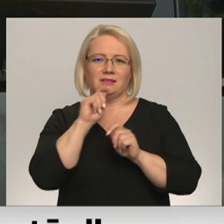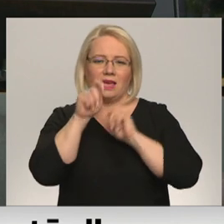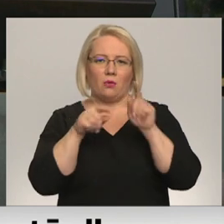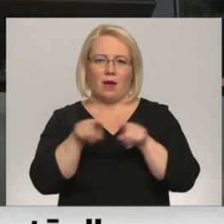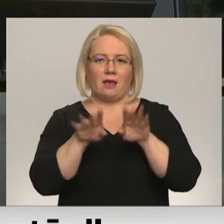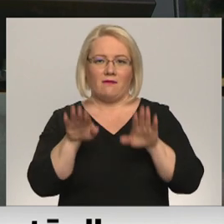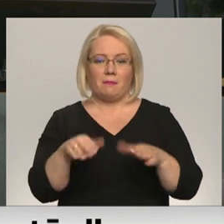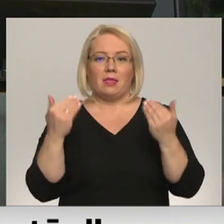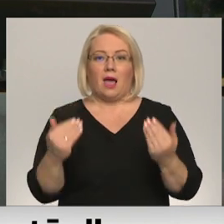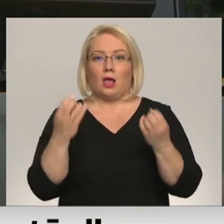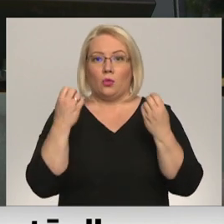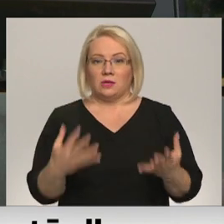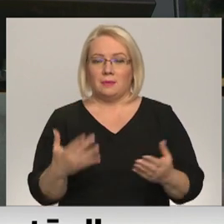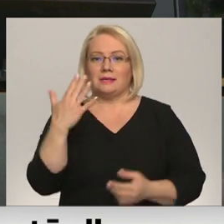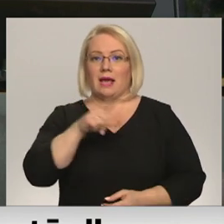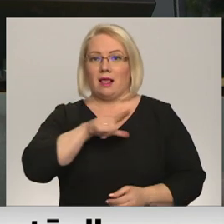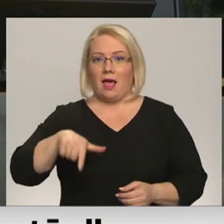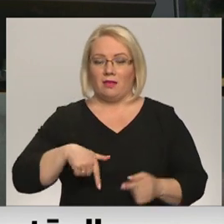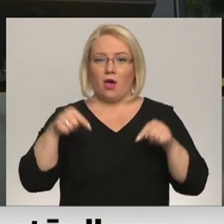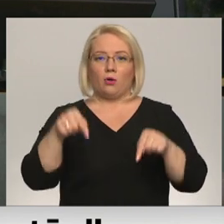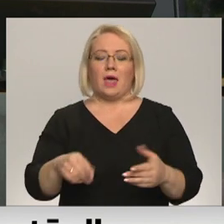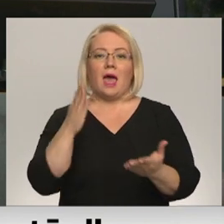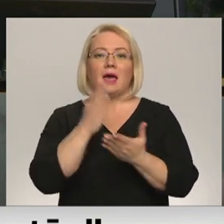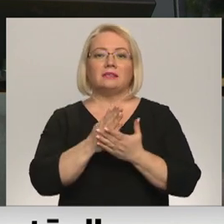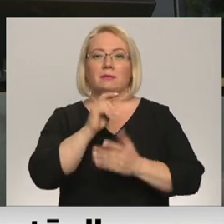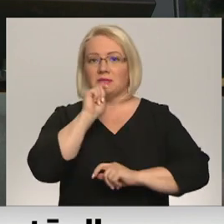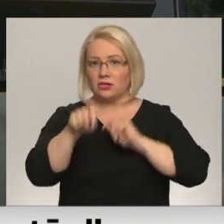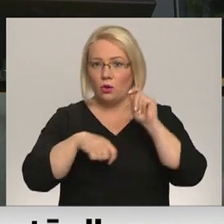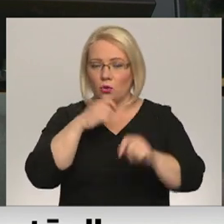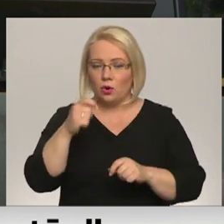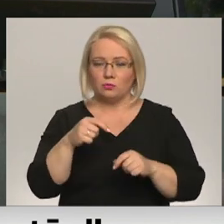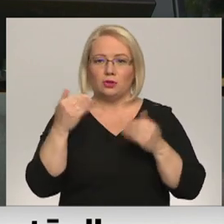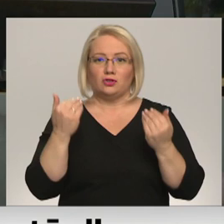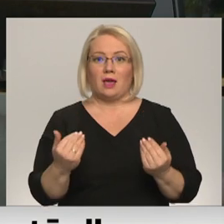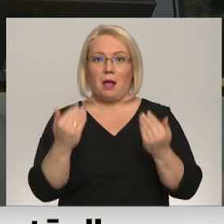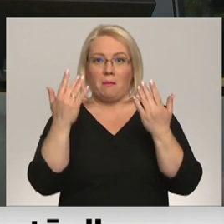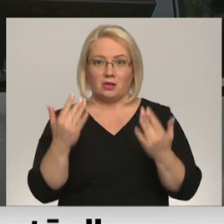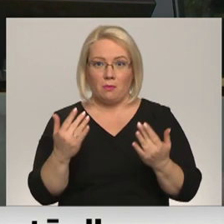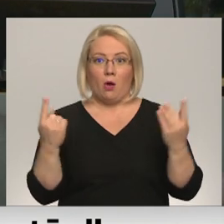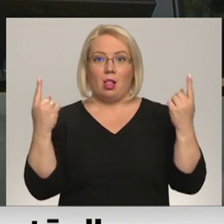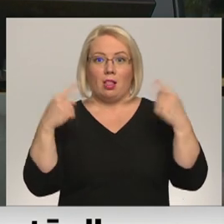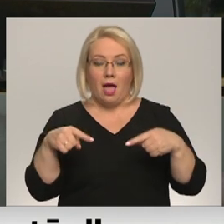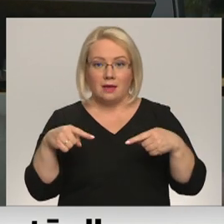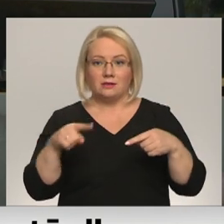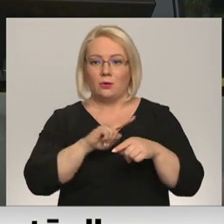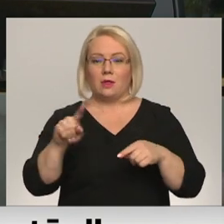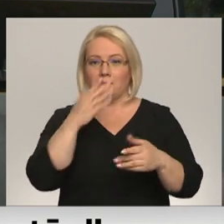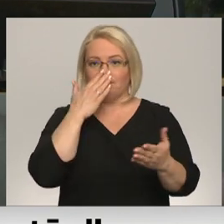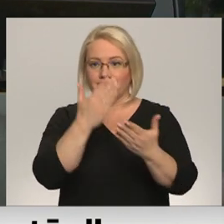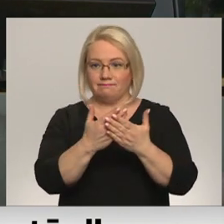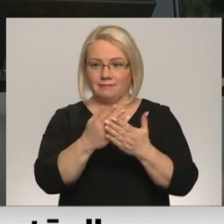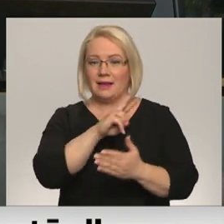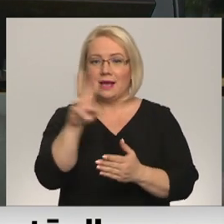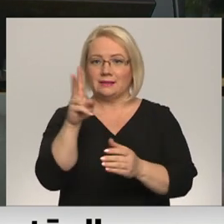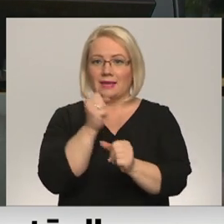Latvijā un Latvijā šeit esam saziedojuši. Labdarības maratonā dot pieci. Un laiks, Lina, tu zini, kas ir